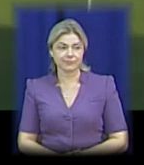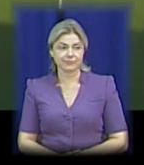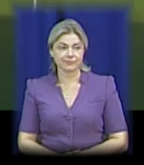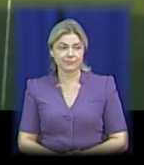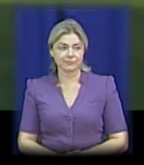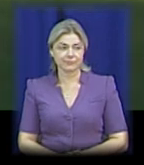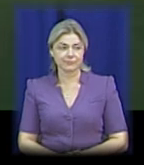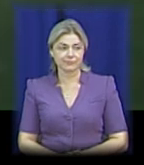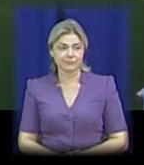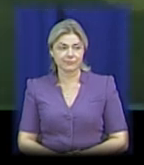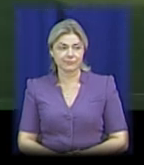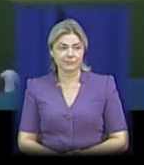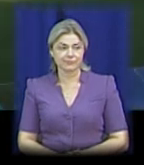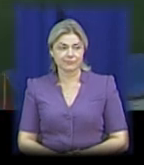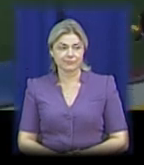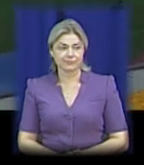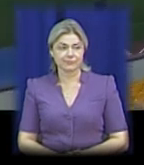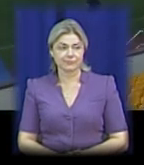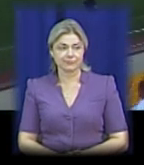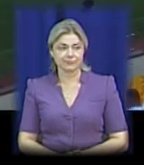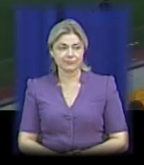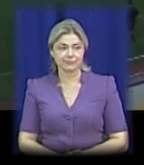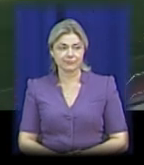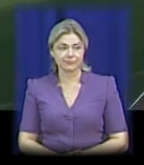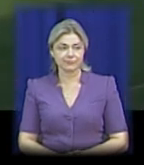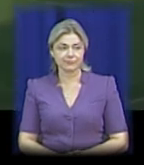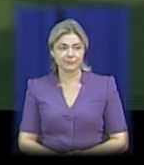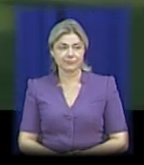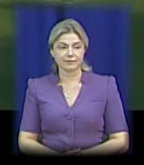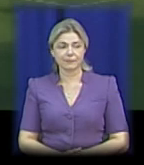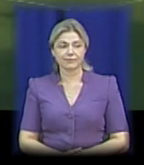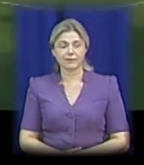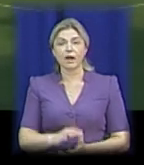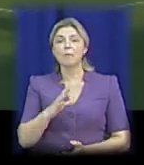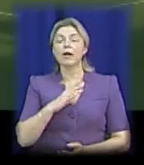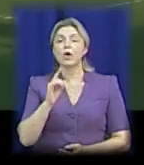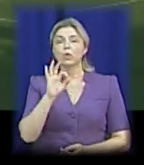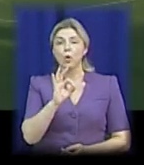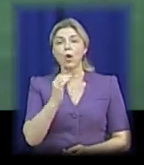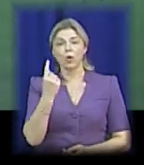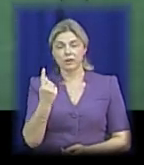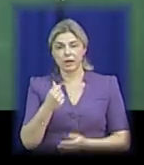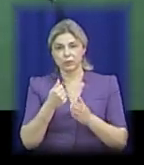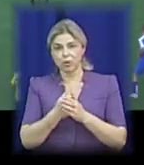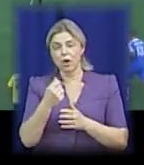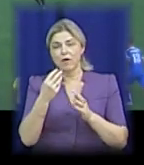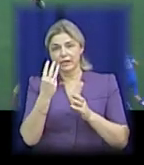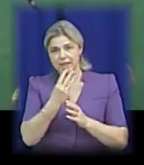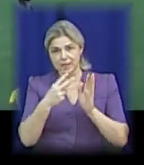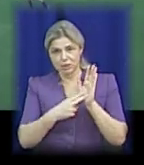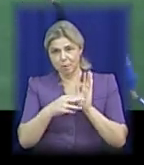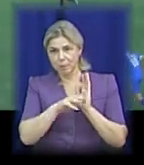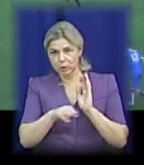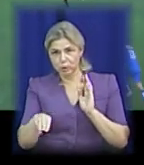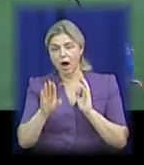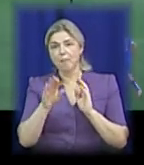один дотик перекинувши ігрову сферу через голкіпера – 0-1. Такий рахунок тримався до 77-ї хвилини, коли Ігор Семенина на